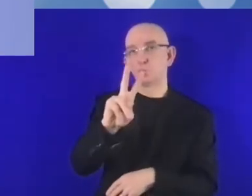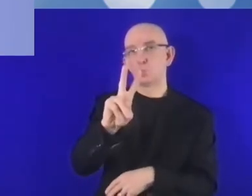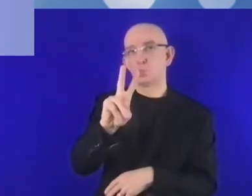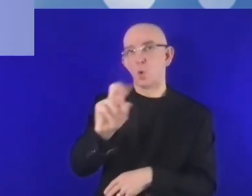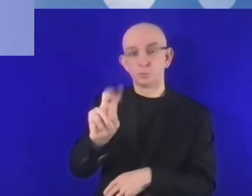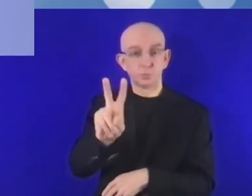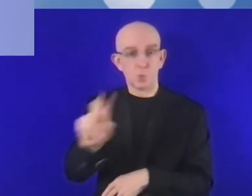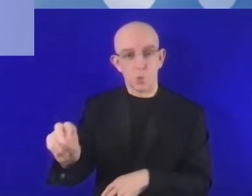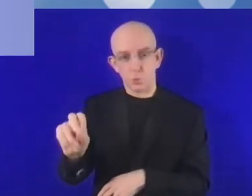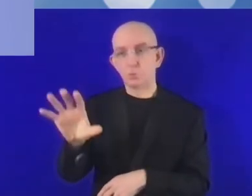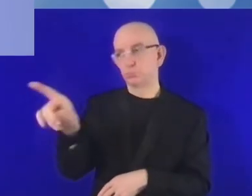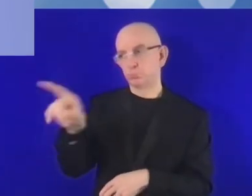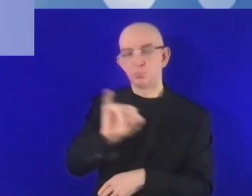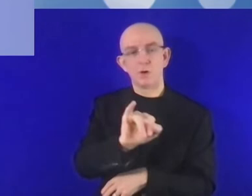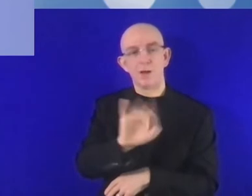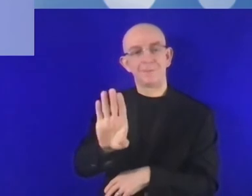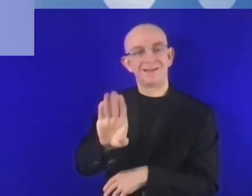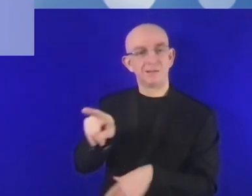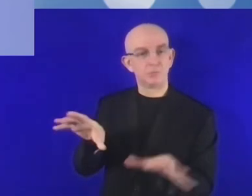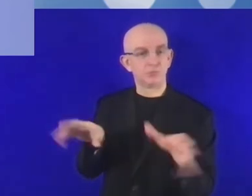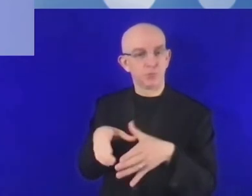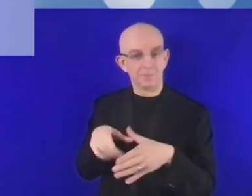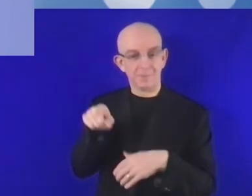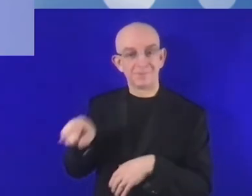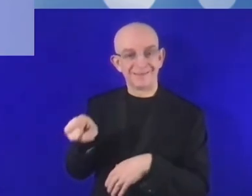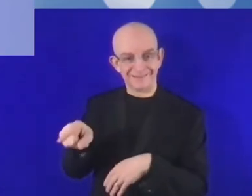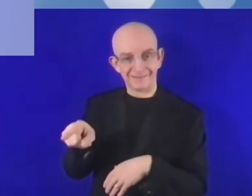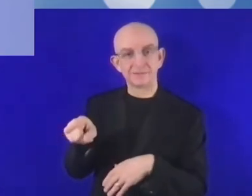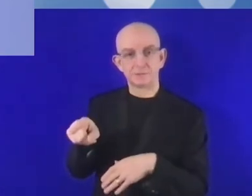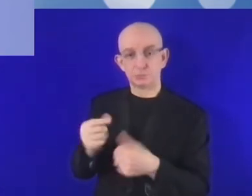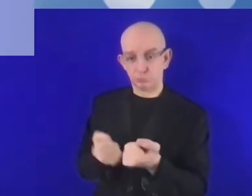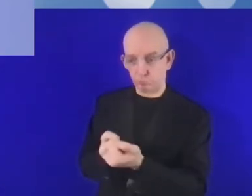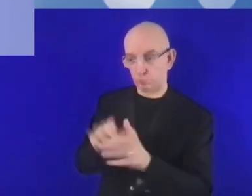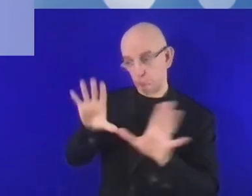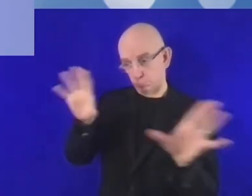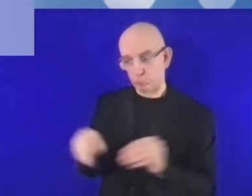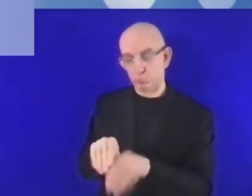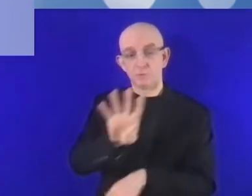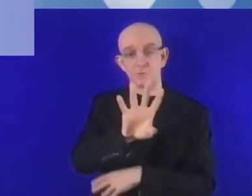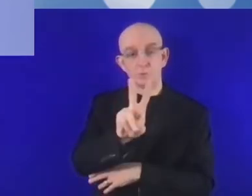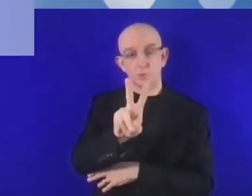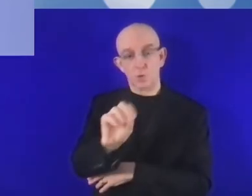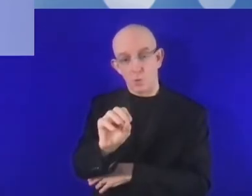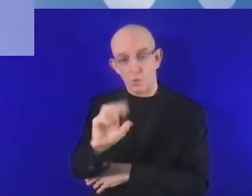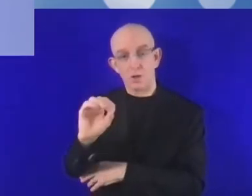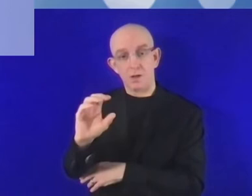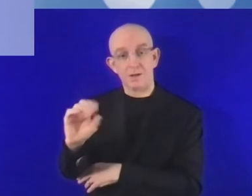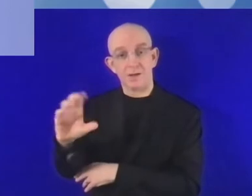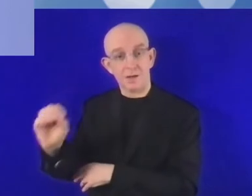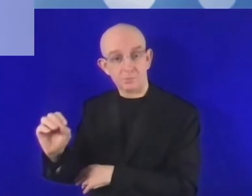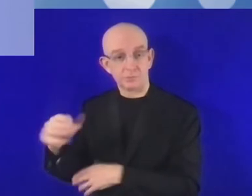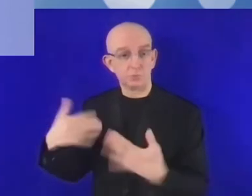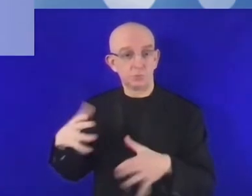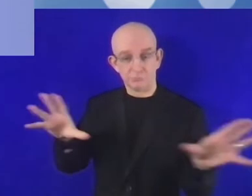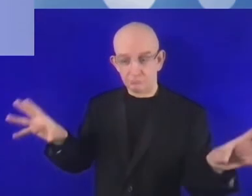wsparła ponad 420 tysięcy małych i średnich